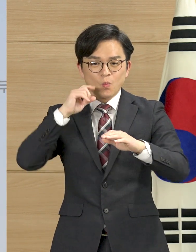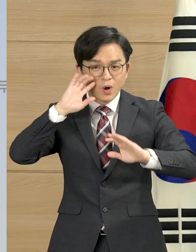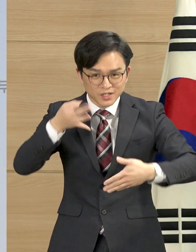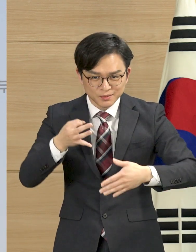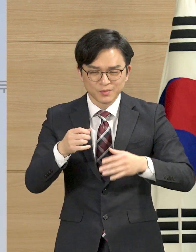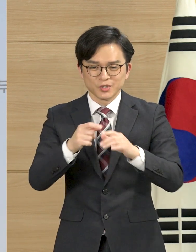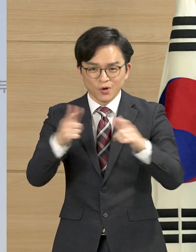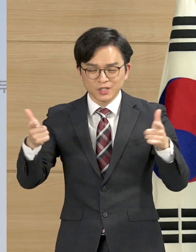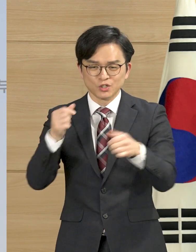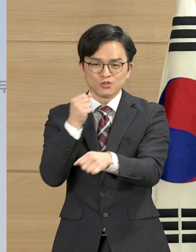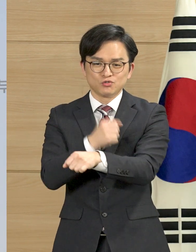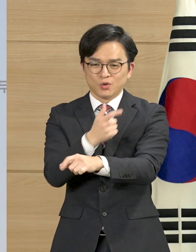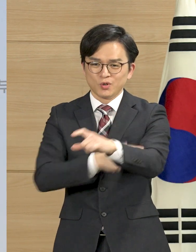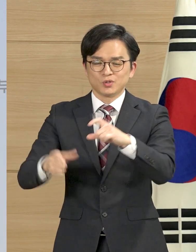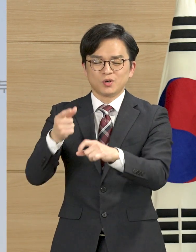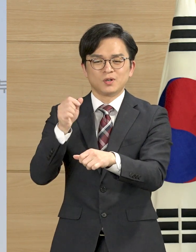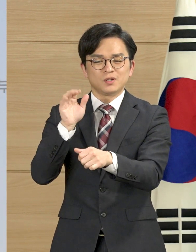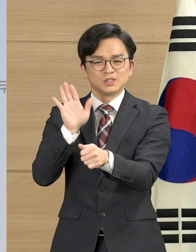개선하겠습니다.